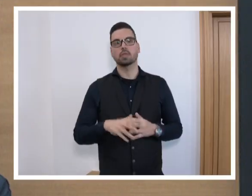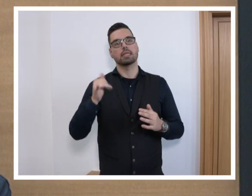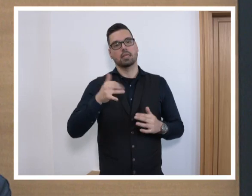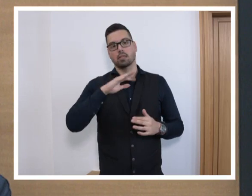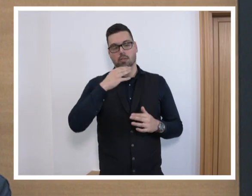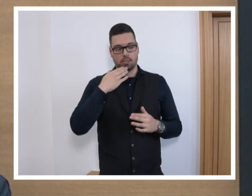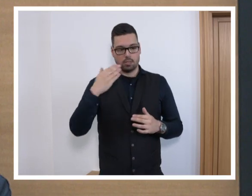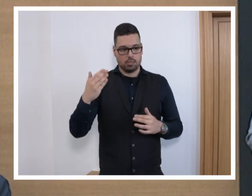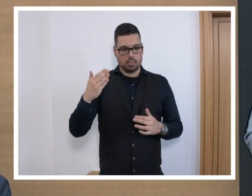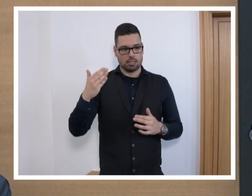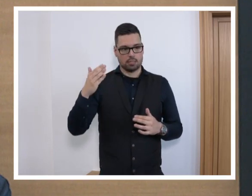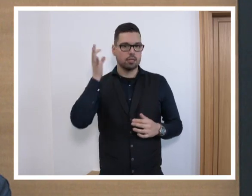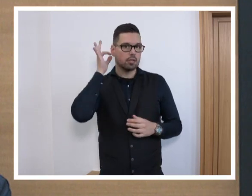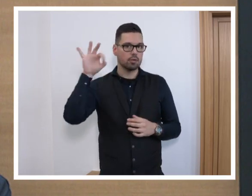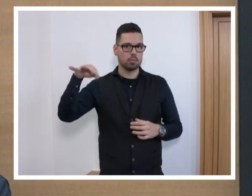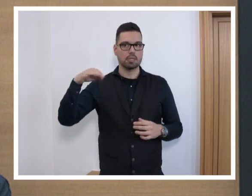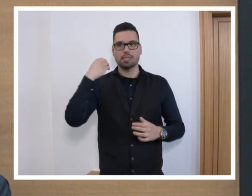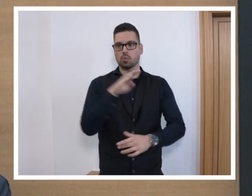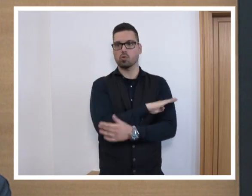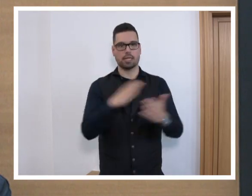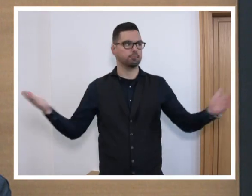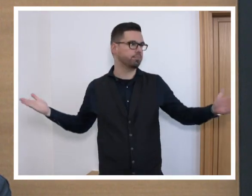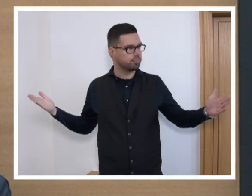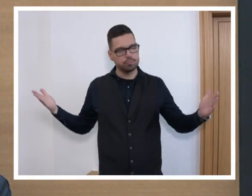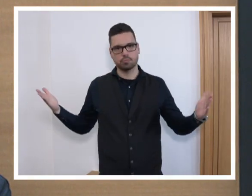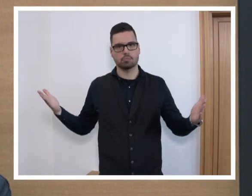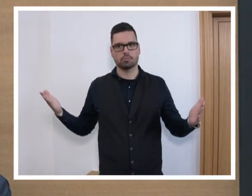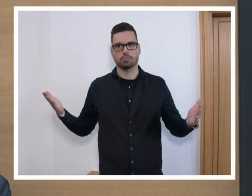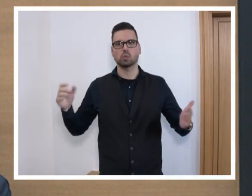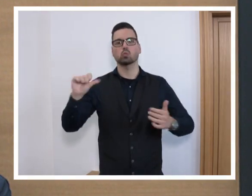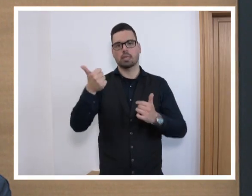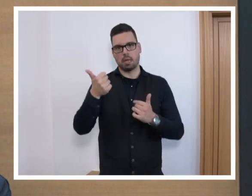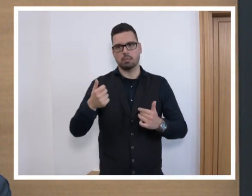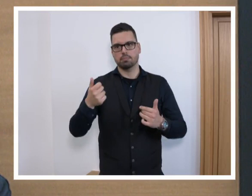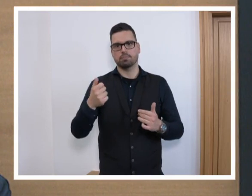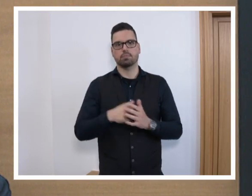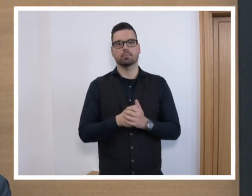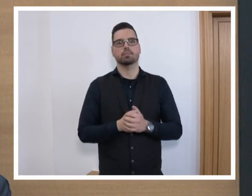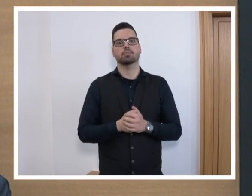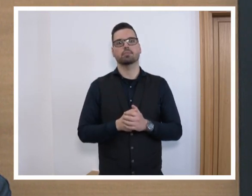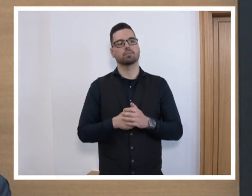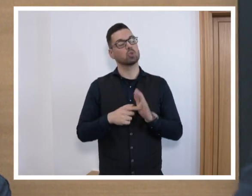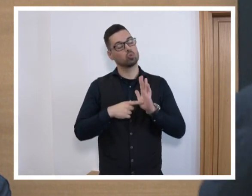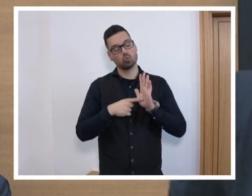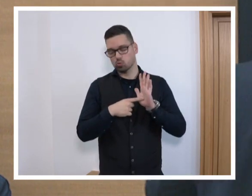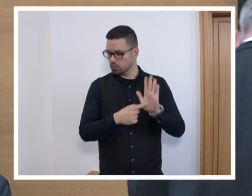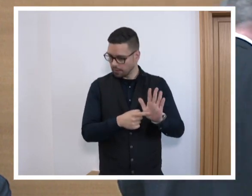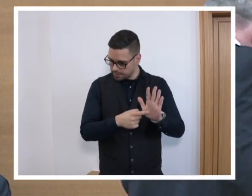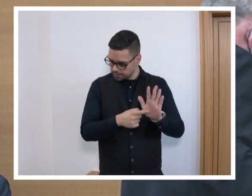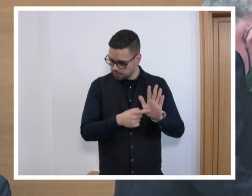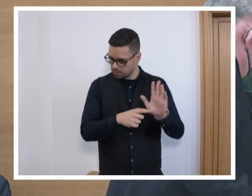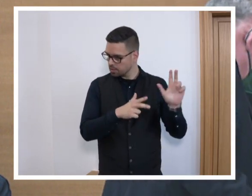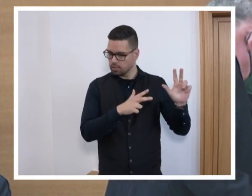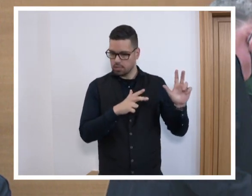Vielen Dank, Frau Präsidentin, liebe Kolleginnen und Kollegen. Zunächst einmal, ich weise zurück, dass ich die unweit